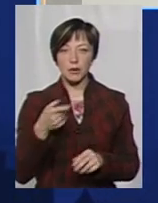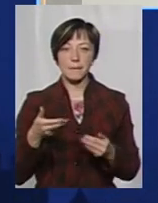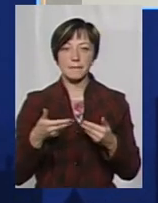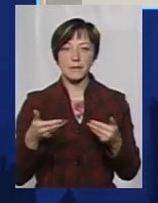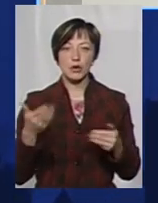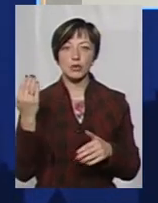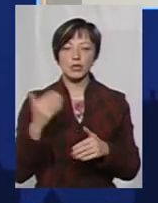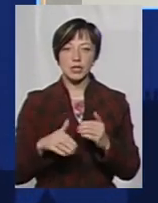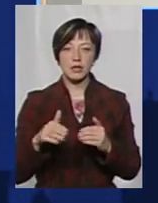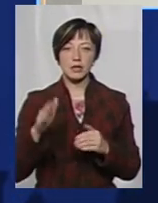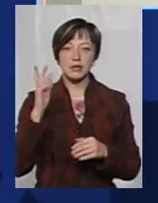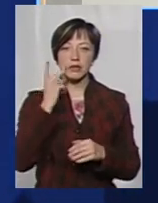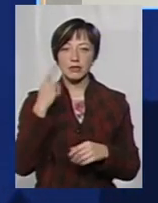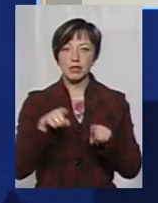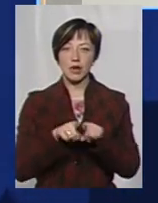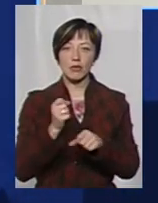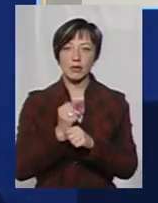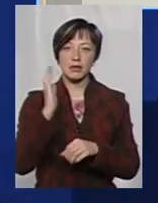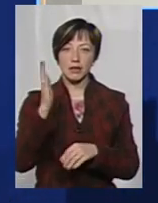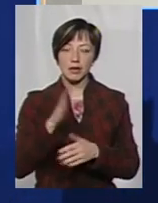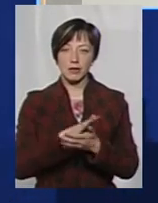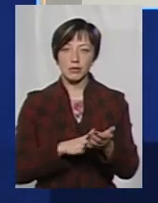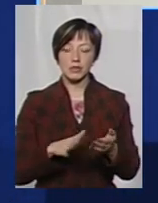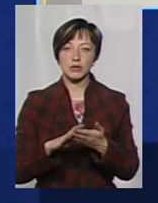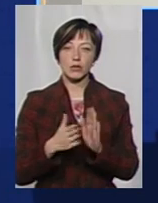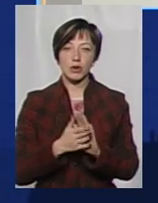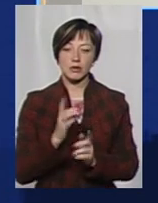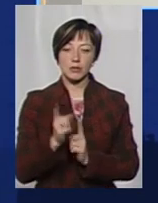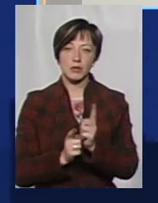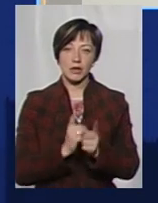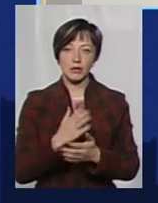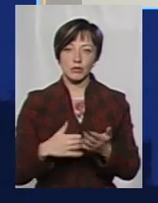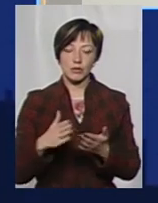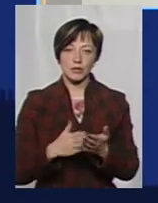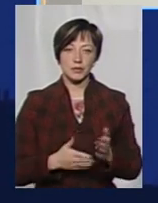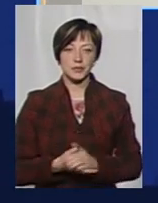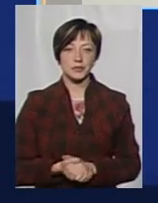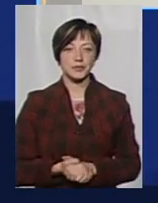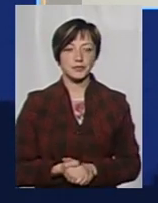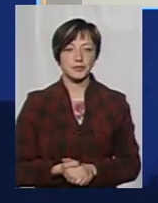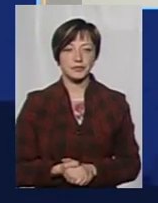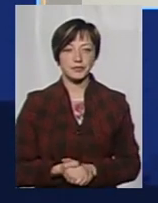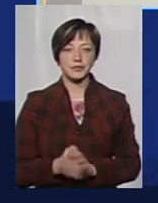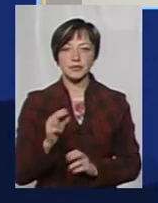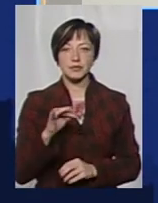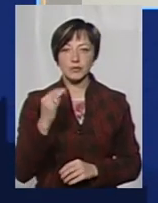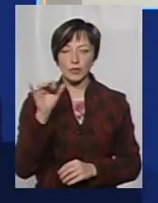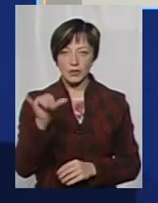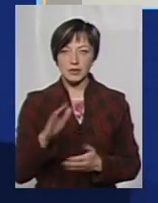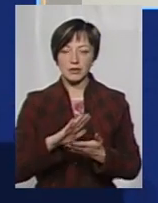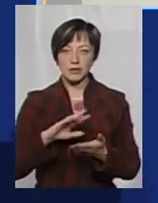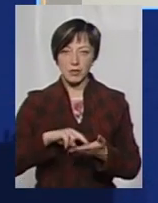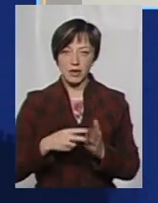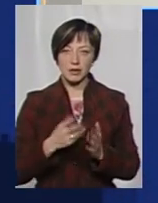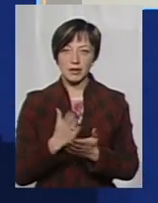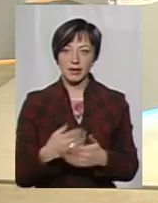вже завжди так робили, і ми будемо робити. Хоча і ситуація зовсім помінялася на ринку комунальних послуг. Чи у вас в планах є